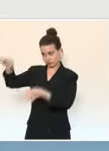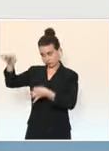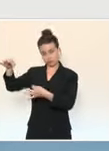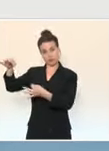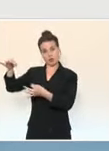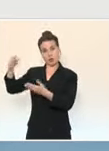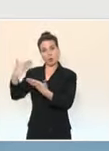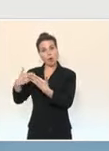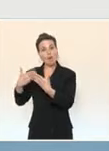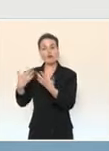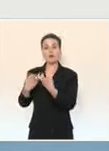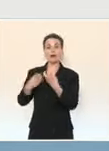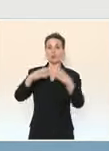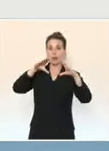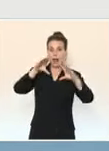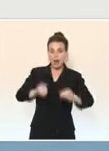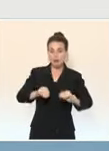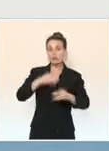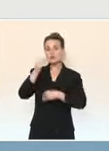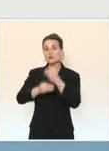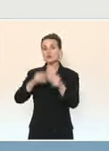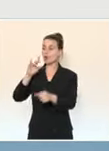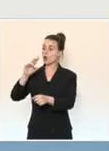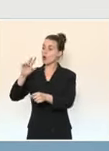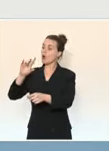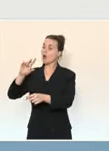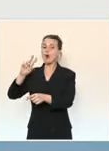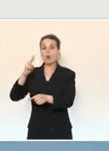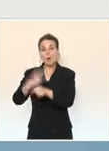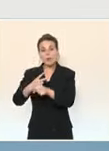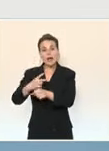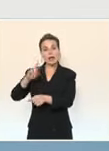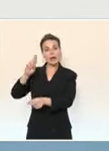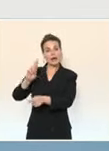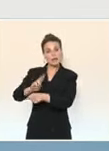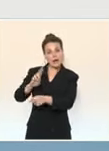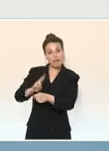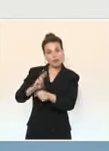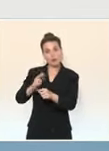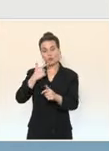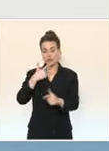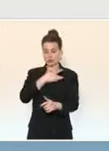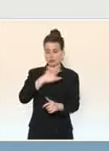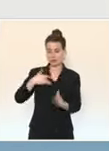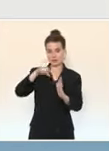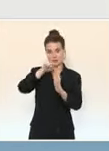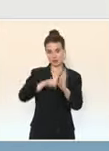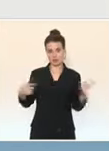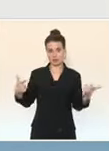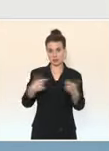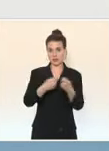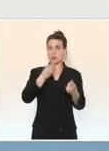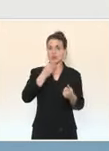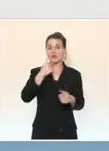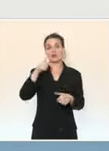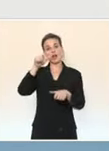de domicile par exemple, une réservation d'hôtel, mais aussi sa compatibilité avec les exigences sanitaires et notamment son accès par les forces de l'ordre.